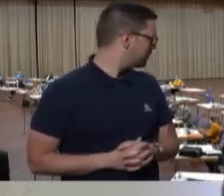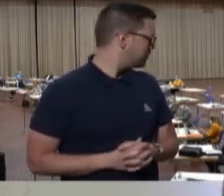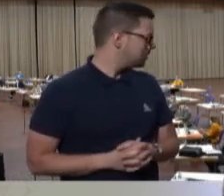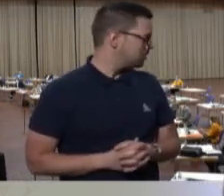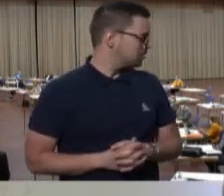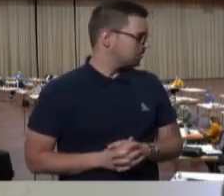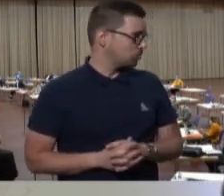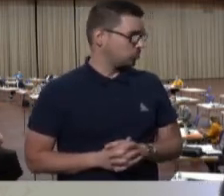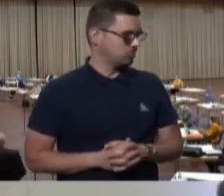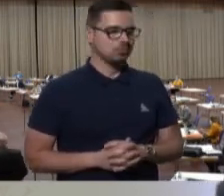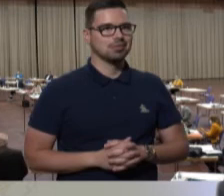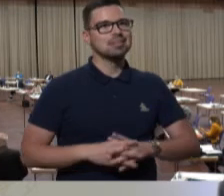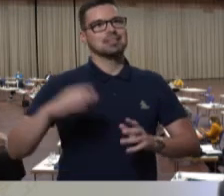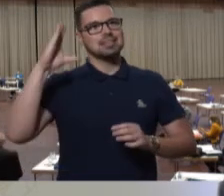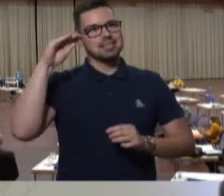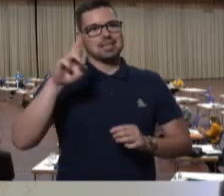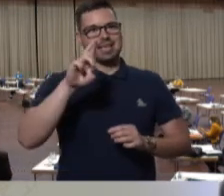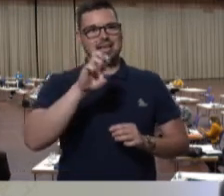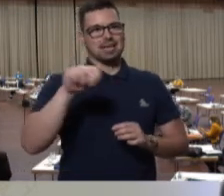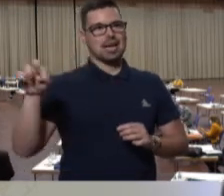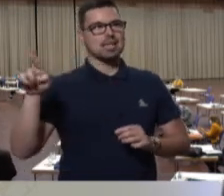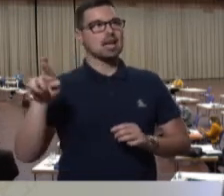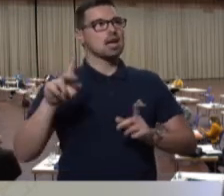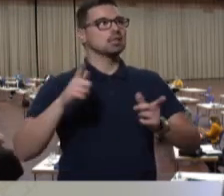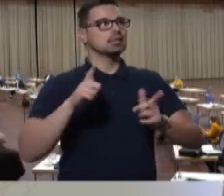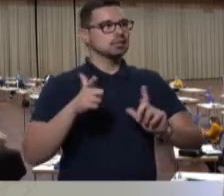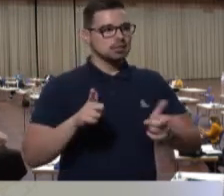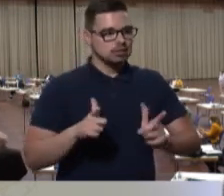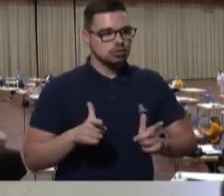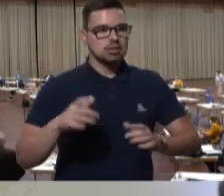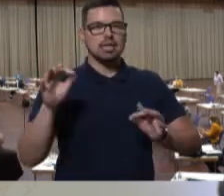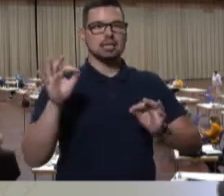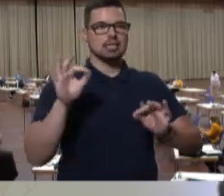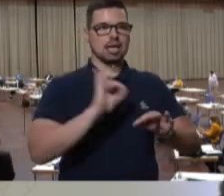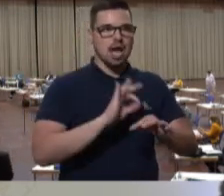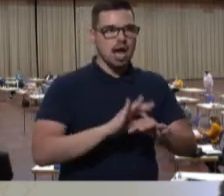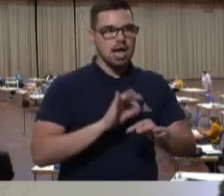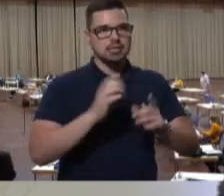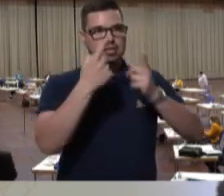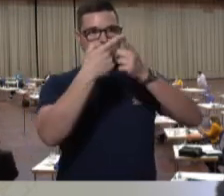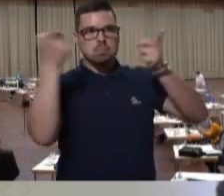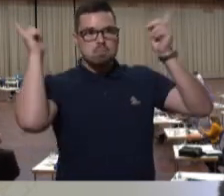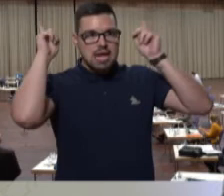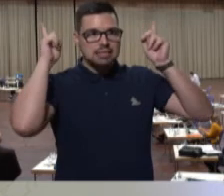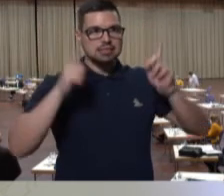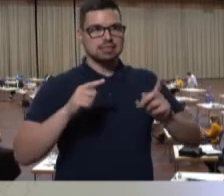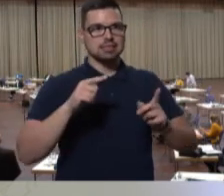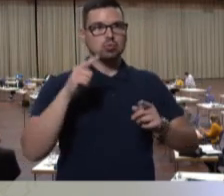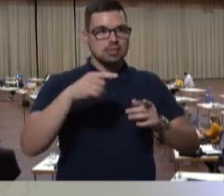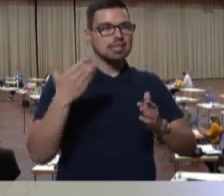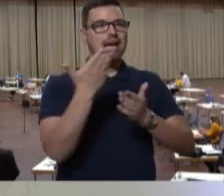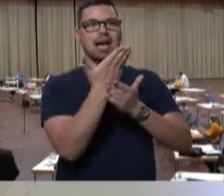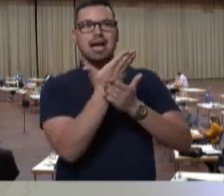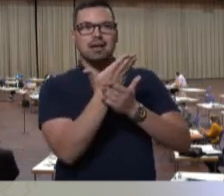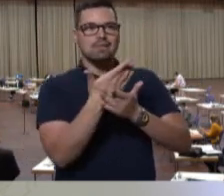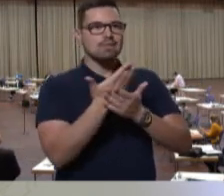Ja, Herr Renner, es geht nicht darum, irgendetwas zu haben gegen Ärzte aus Mexiko, die sich hier weiterbilden.